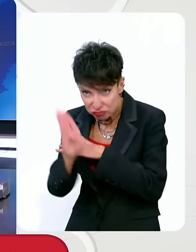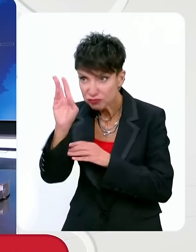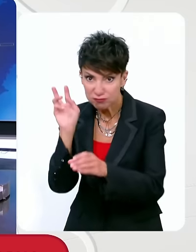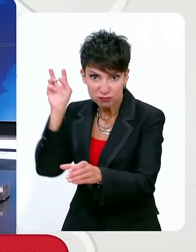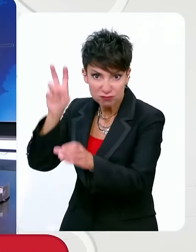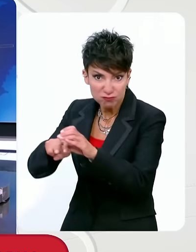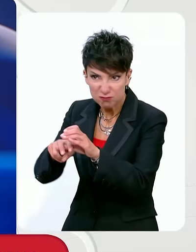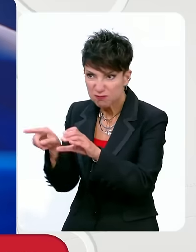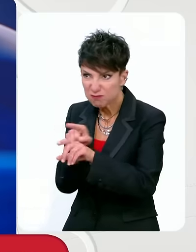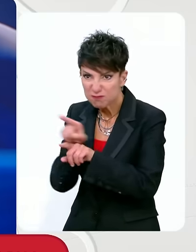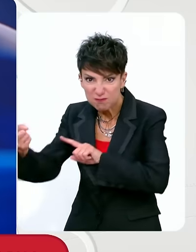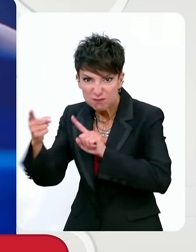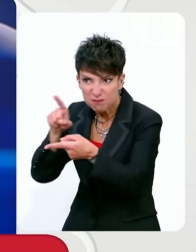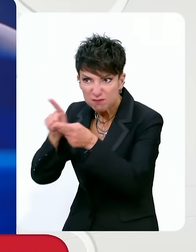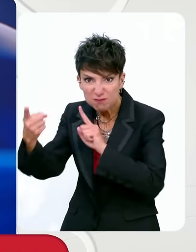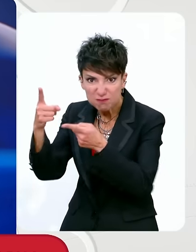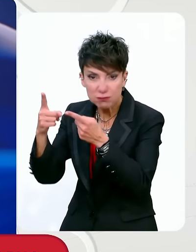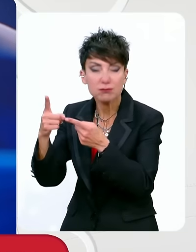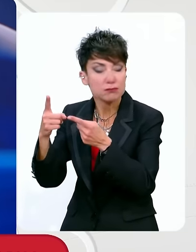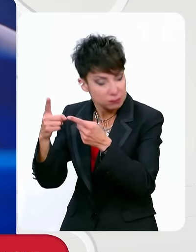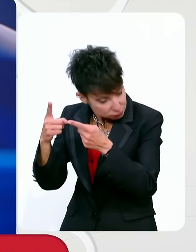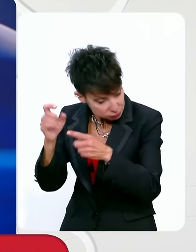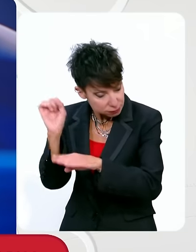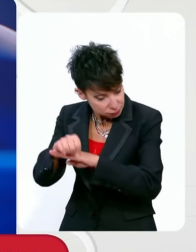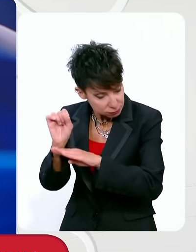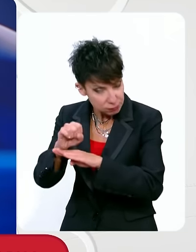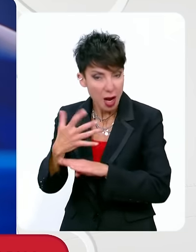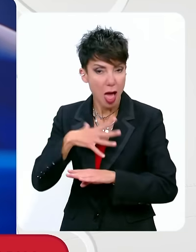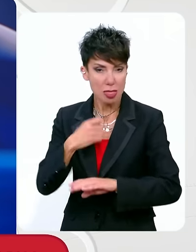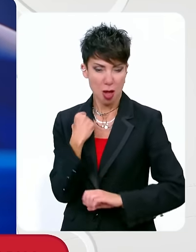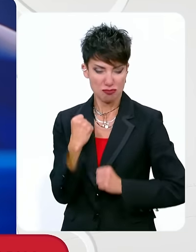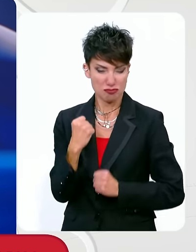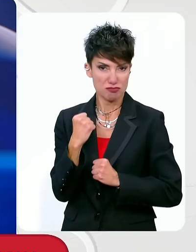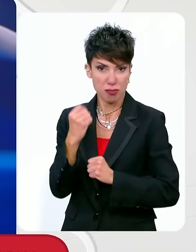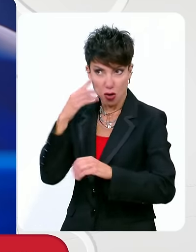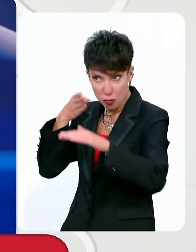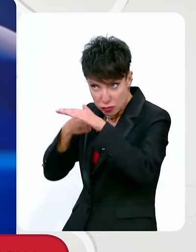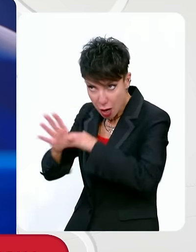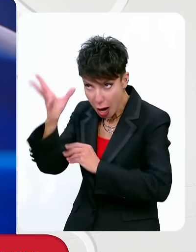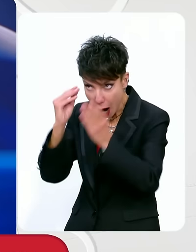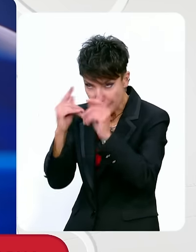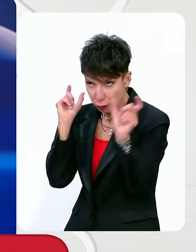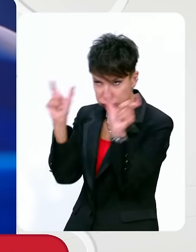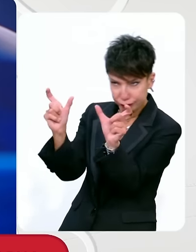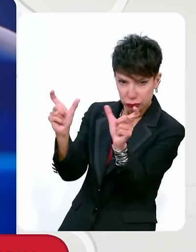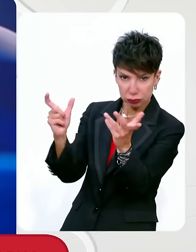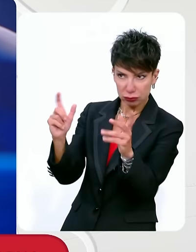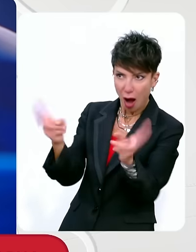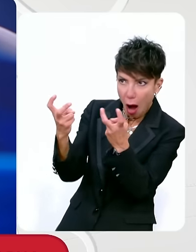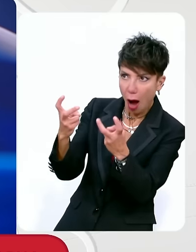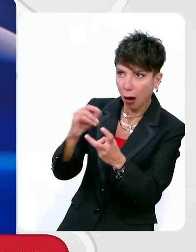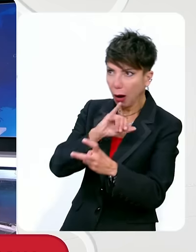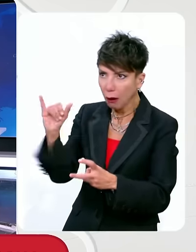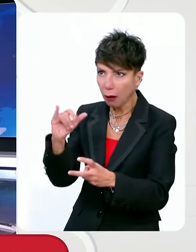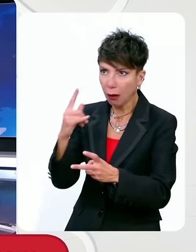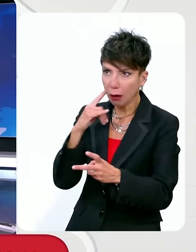είμαστε ισχυροί και εκεί που παίρνονται οι αποφάσεις για να τις αποκαλύπτουμε έγκαιρα, για να τις εμποδίζουμε αν μπορούμε, για να